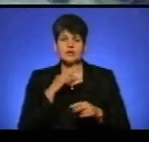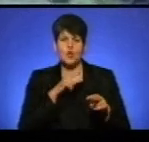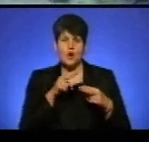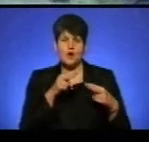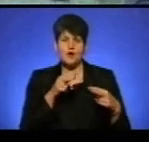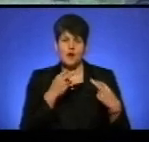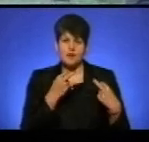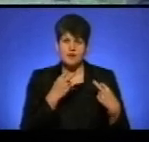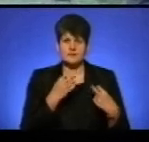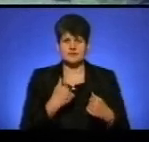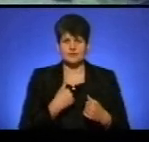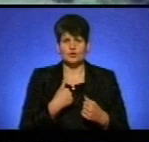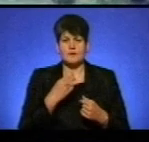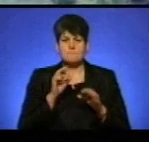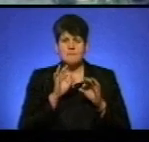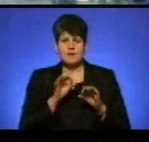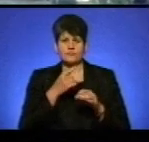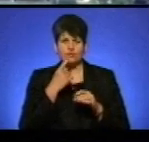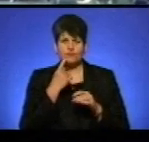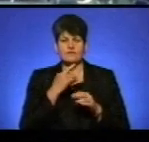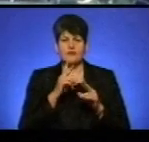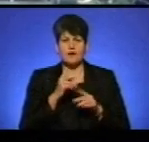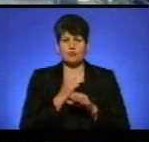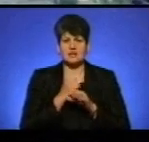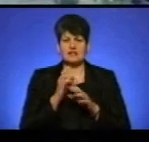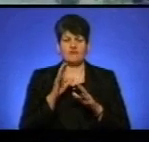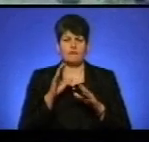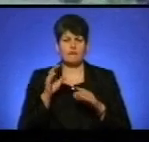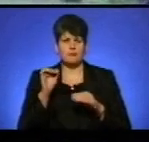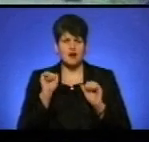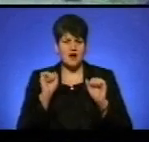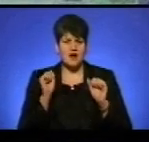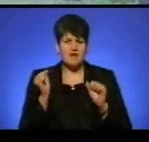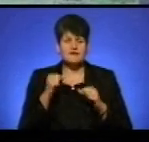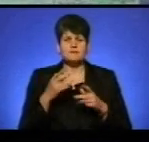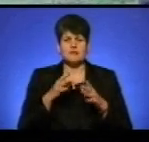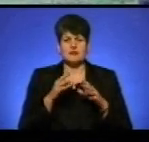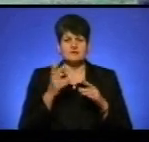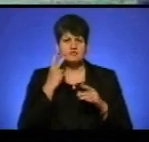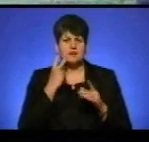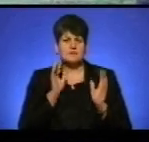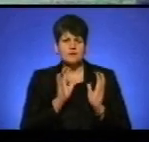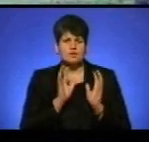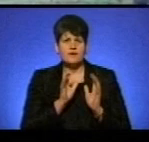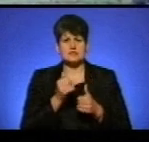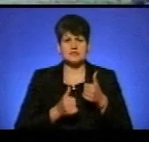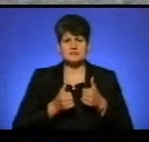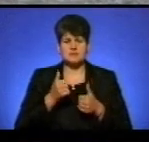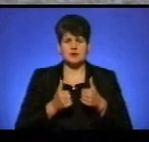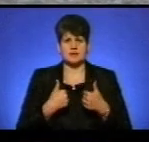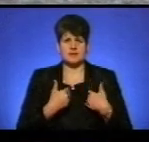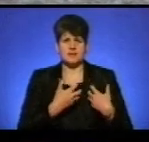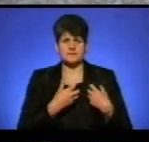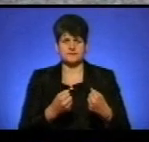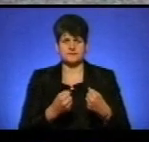мною, правильно казав, як робити вправи. Весь час піклувався, щоб на змагання мене брав.